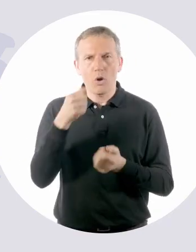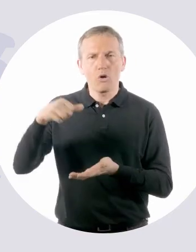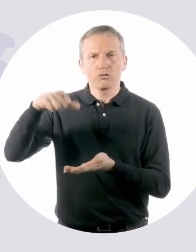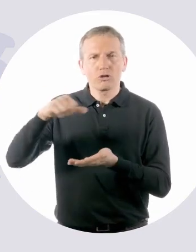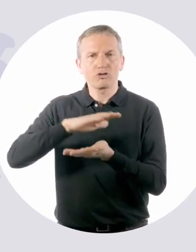professionnel du savon.